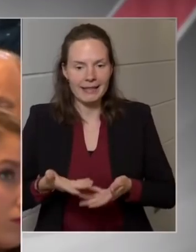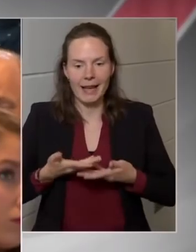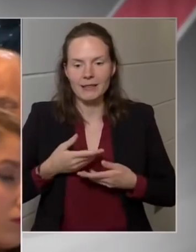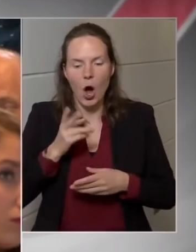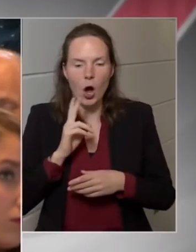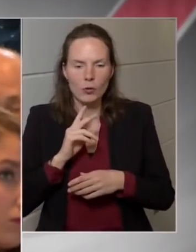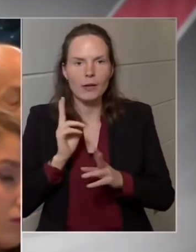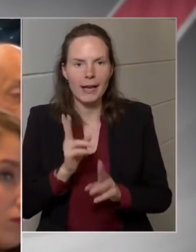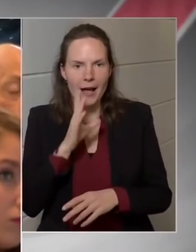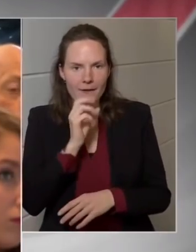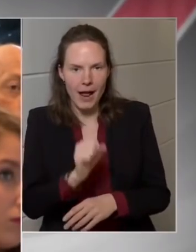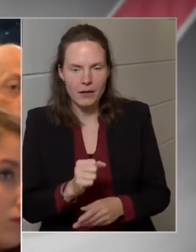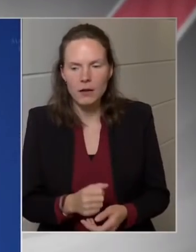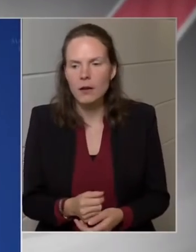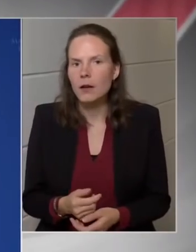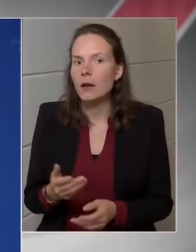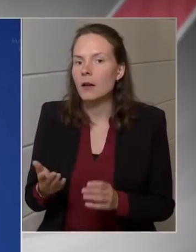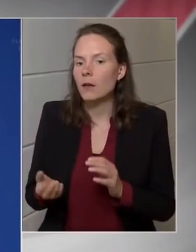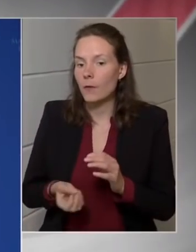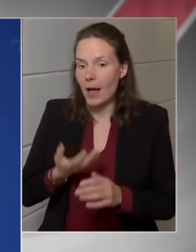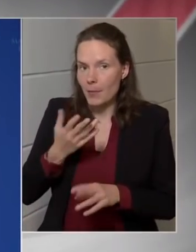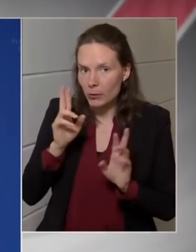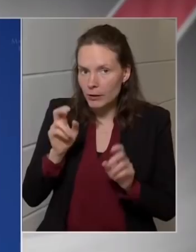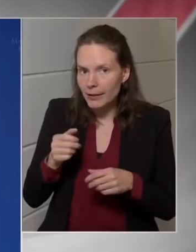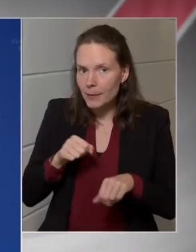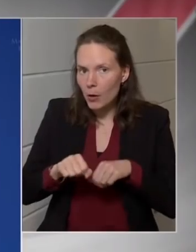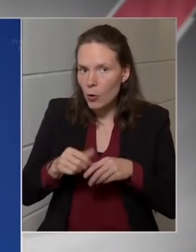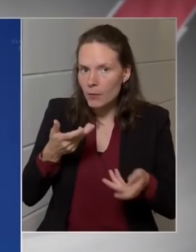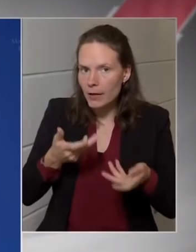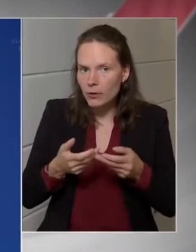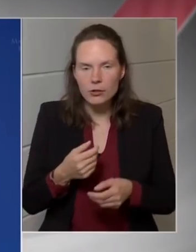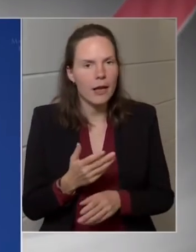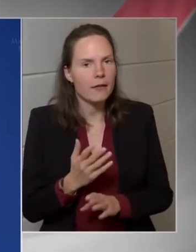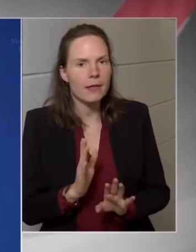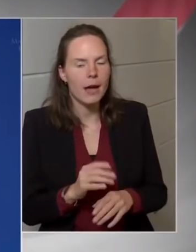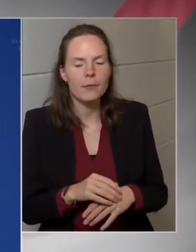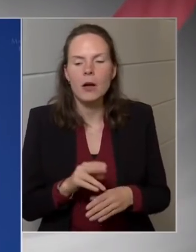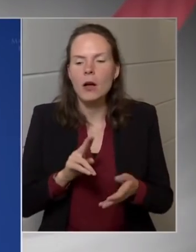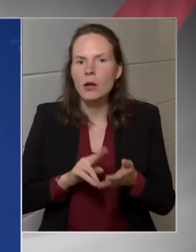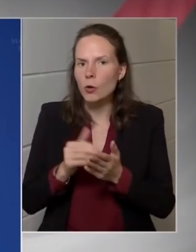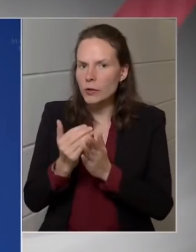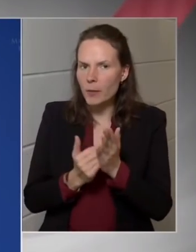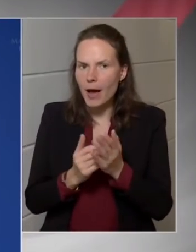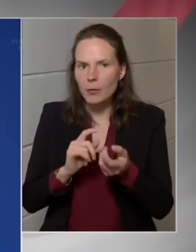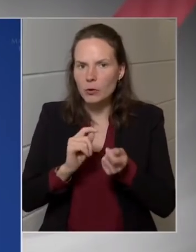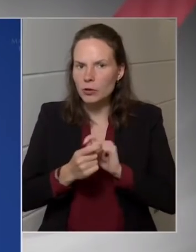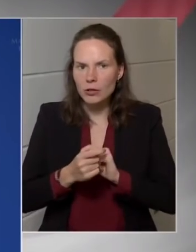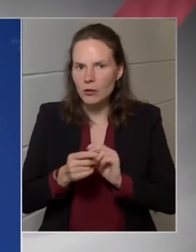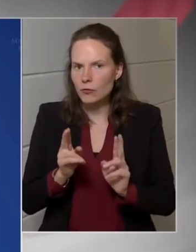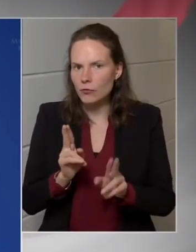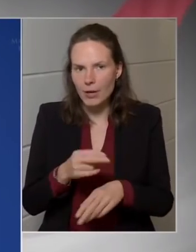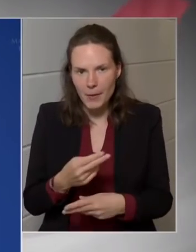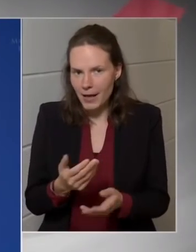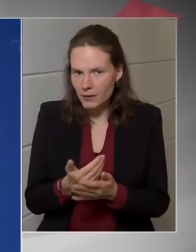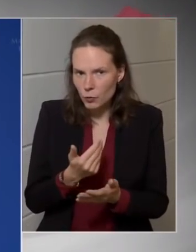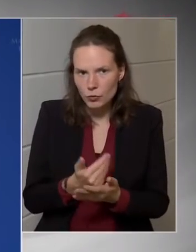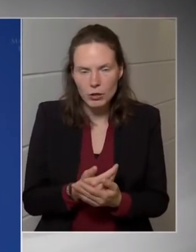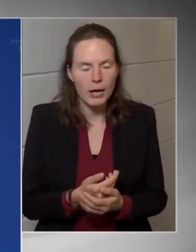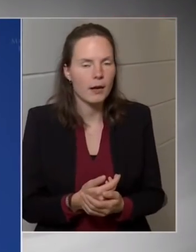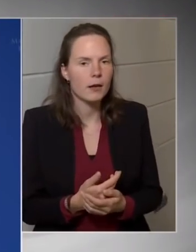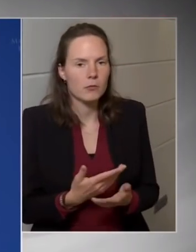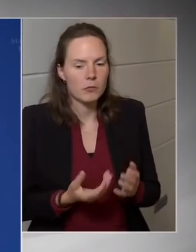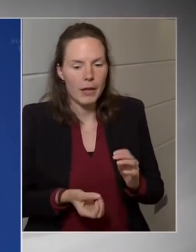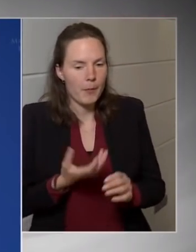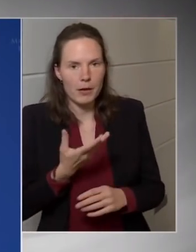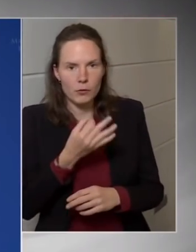téma esetleg valamelyik kormányülésen? Nem. Jogszabálymódosításra se lehet szükség, vagy ilyen nem merült fel? Nem merült egyenre fel a